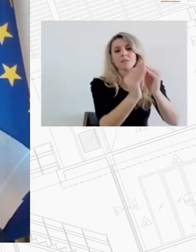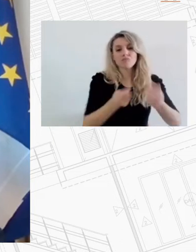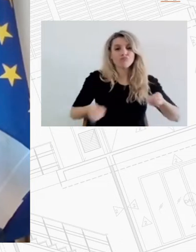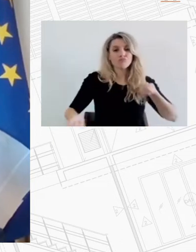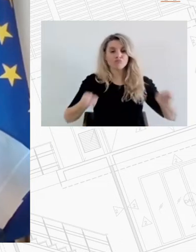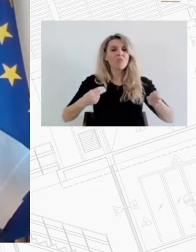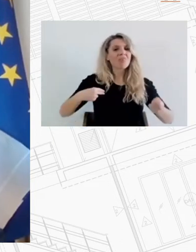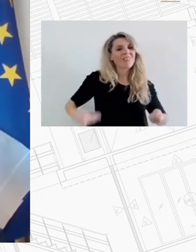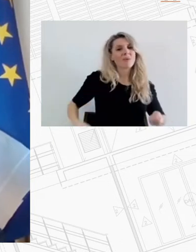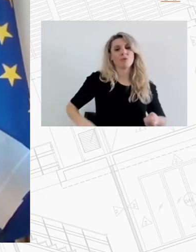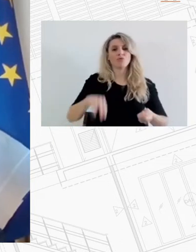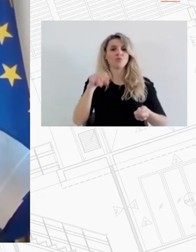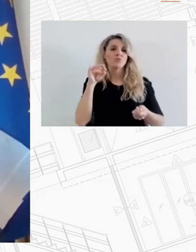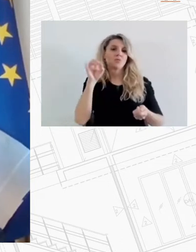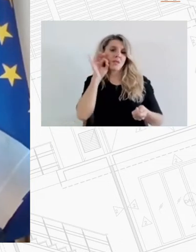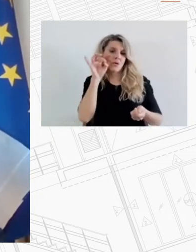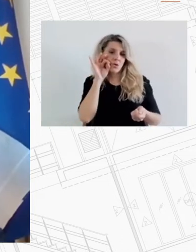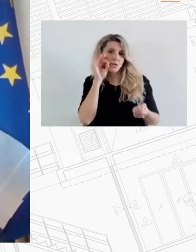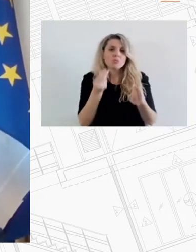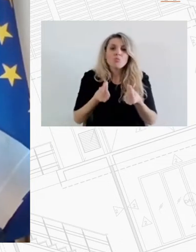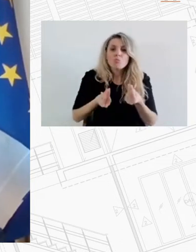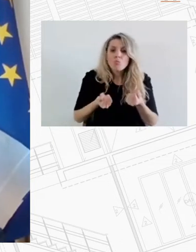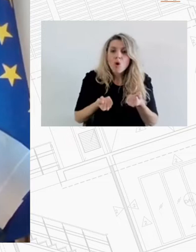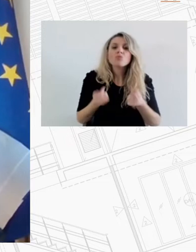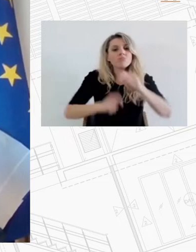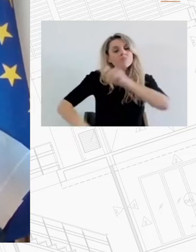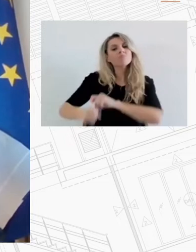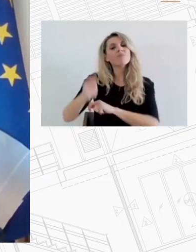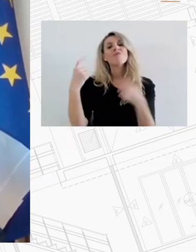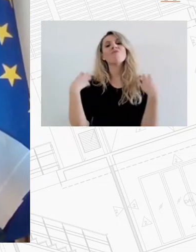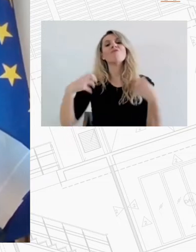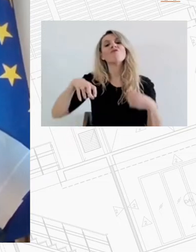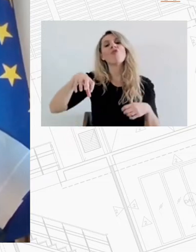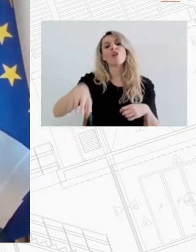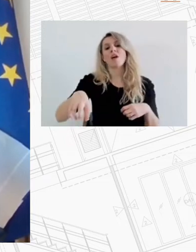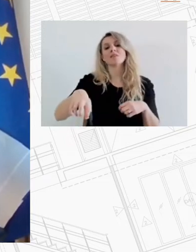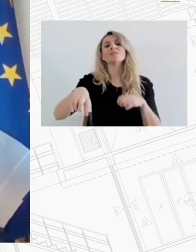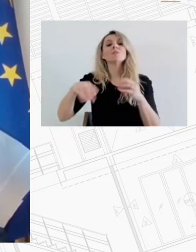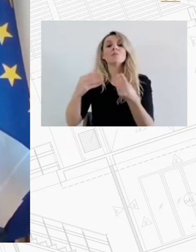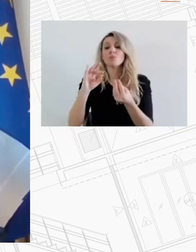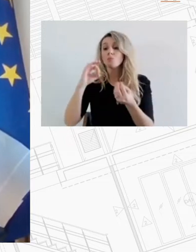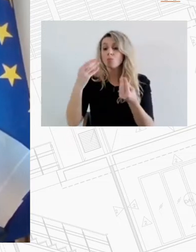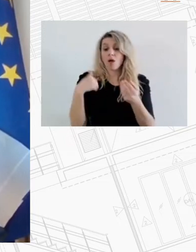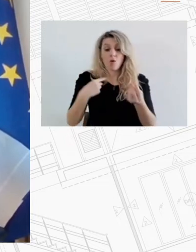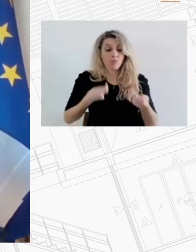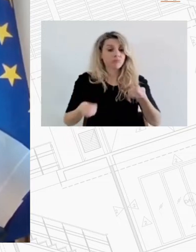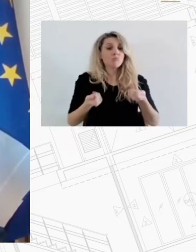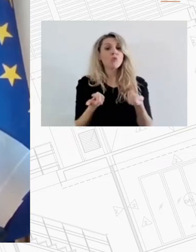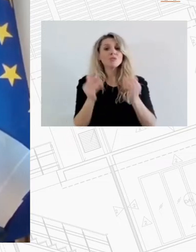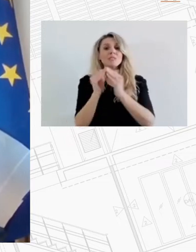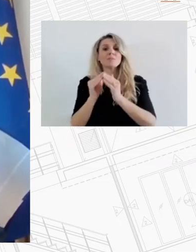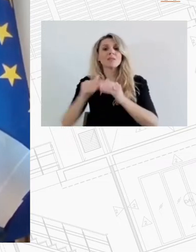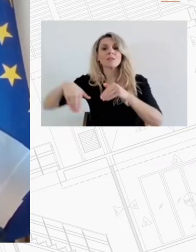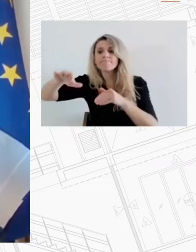σύστασης και λειτουργίας ενός φορέα παροχής κοινωνικής κατοικίας η παρέμβαση στην αγορά